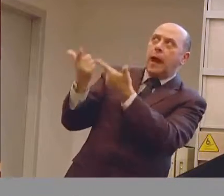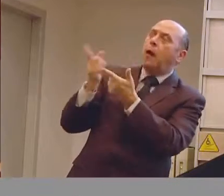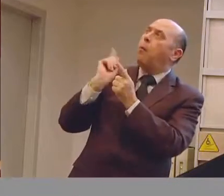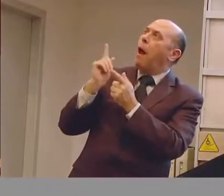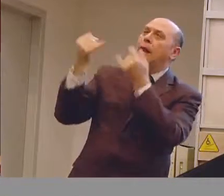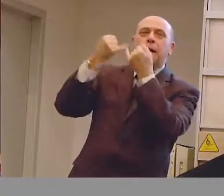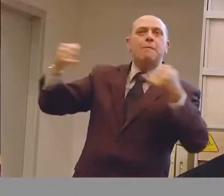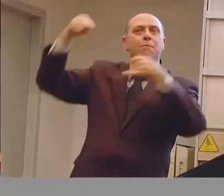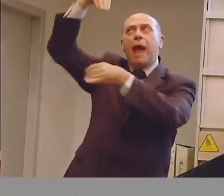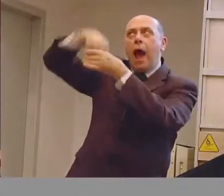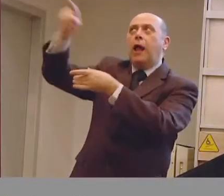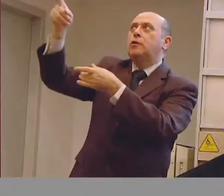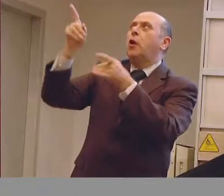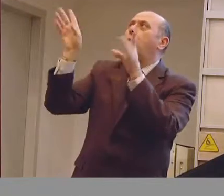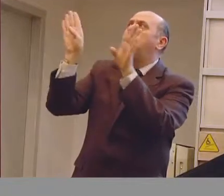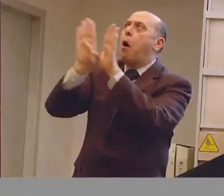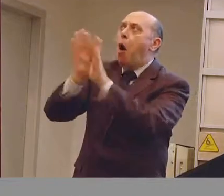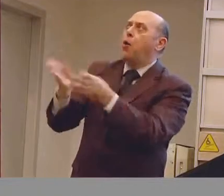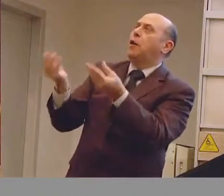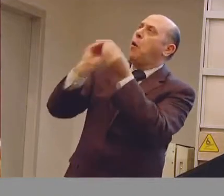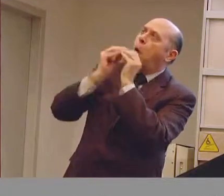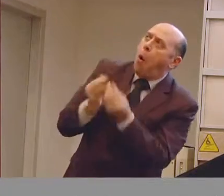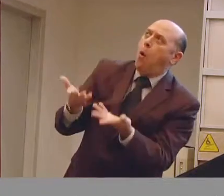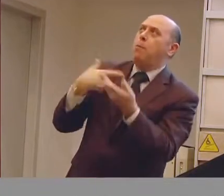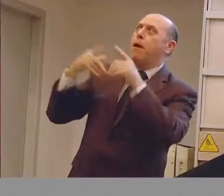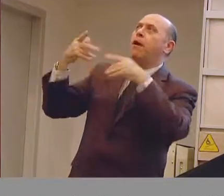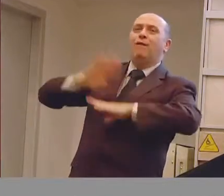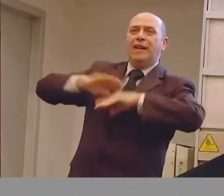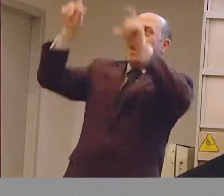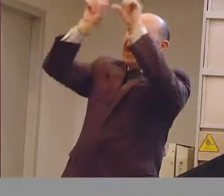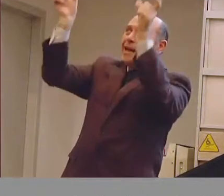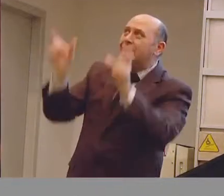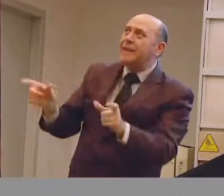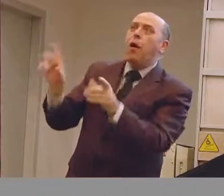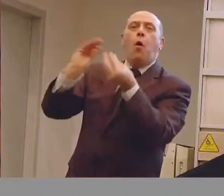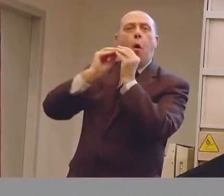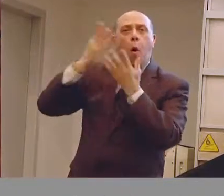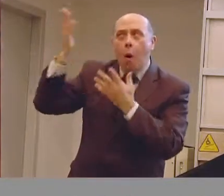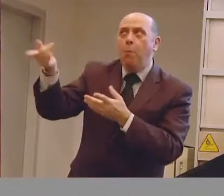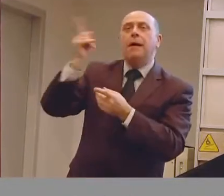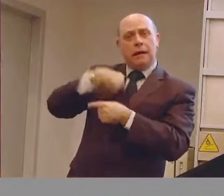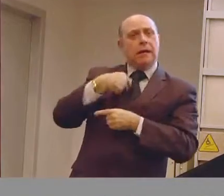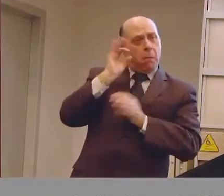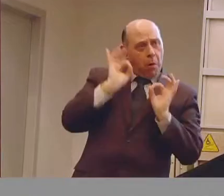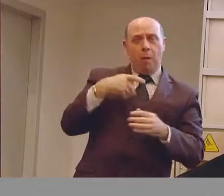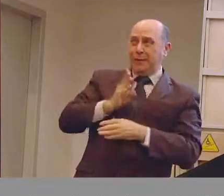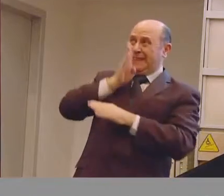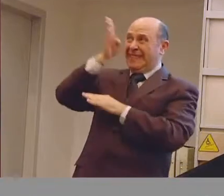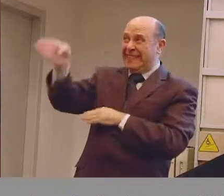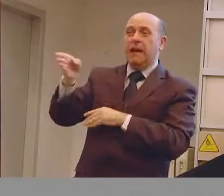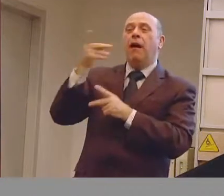originali, come sono gli infissi, come sono le porte e quindi noi andiamo con l'equipe della sede a indagare in ogni ambiente del